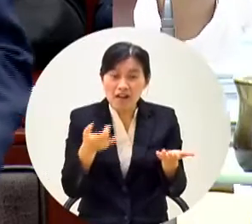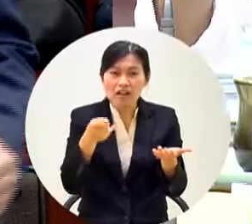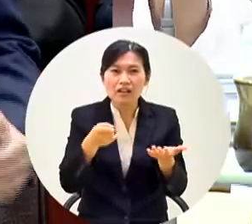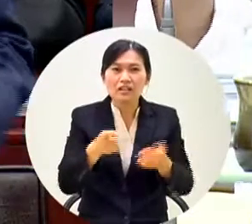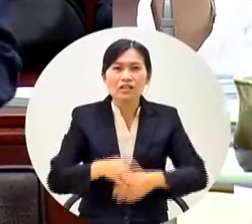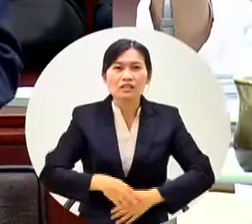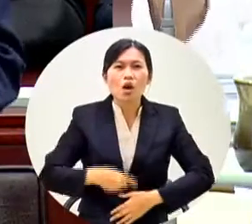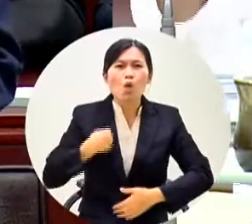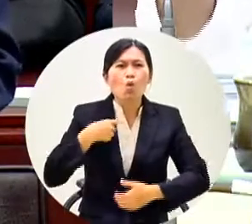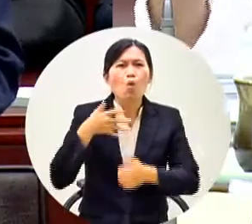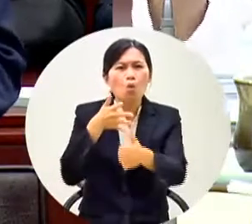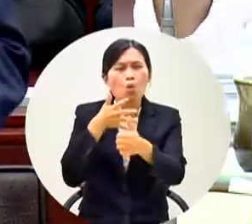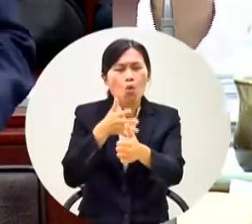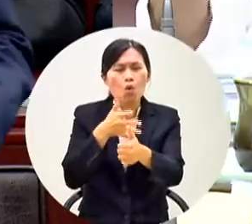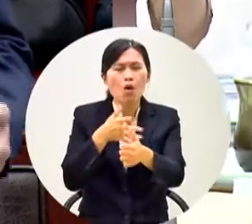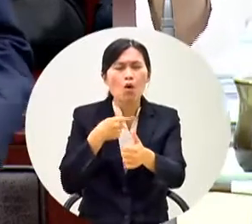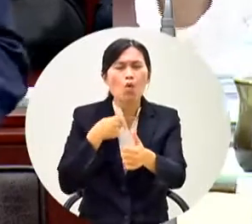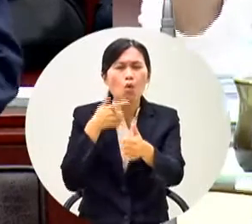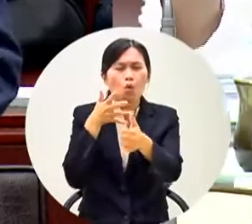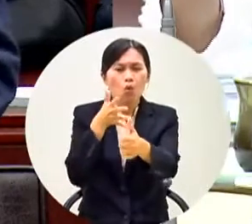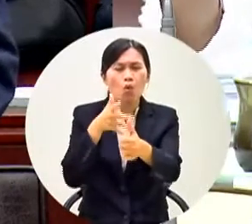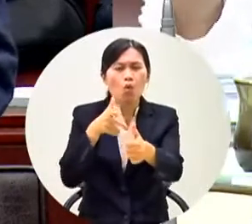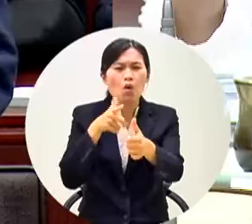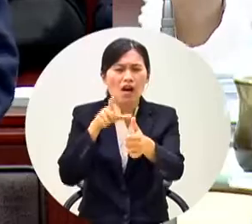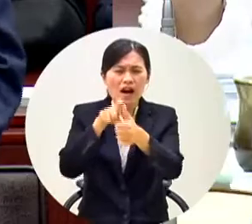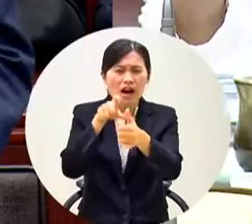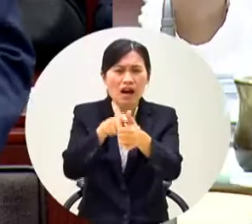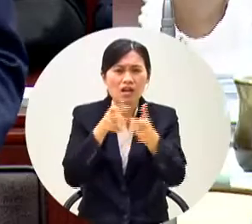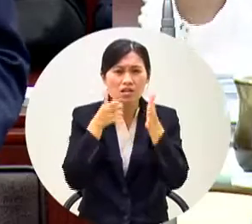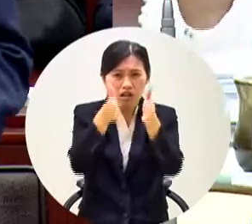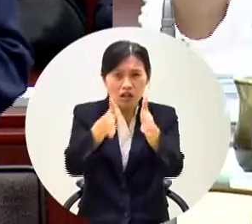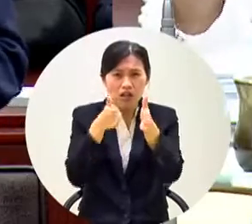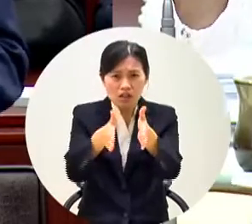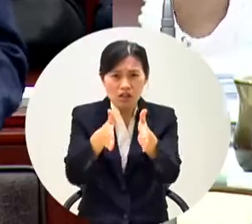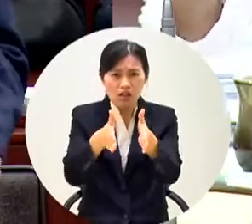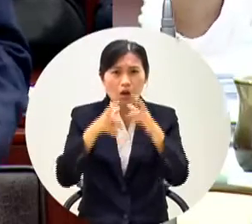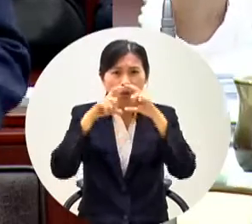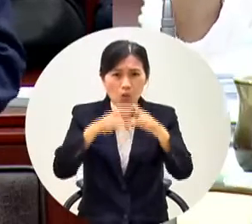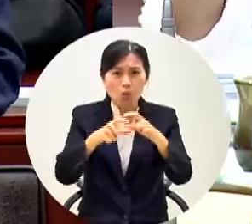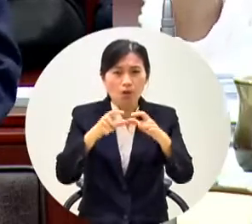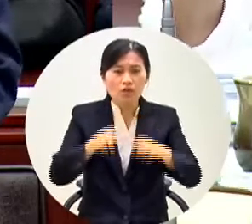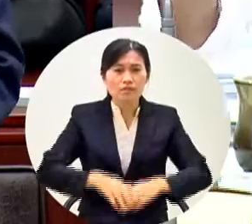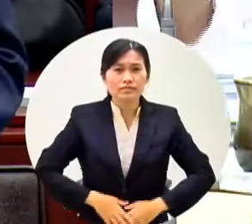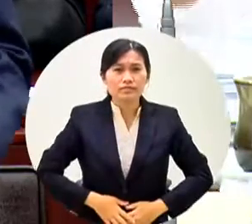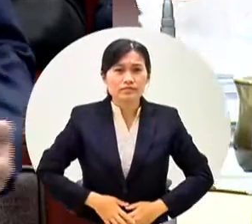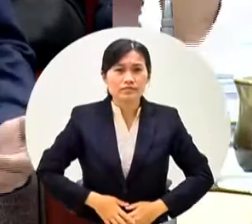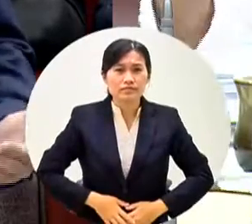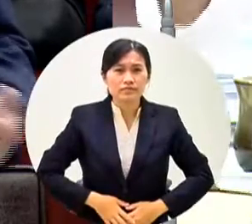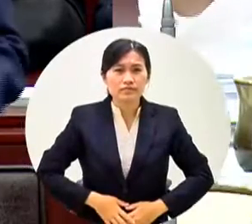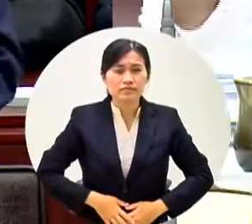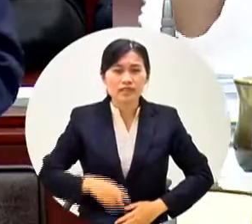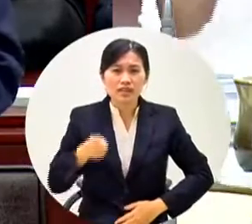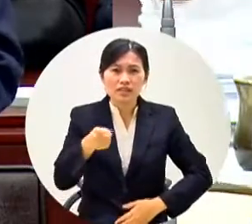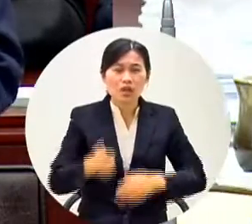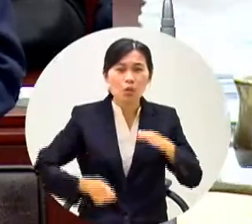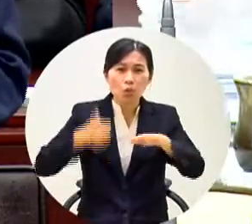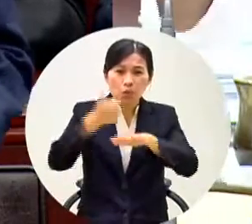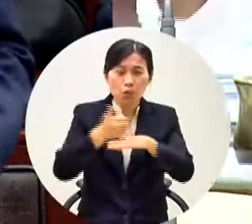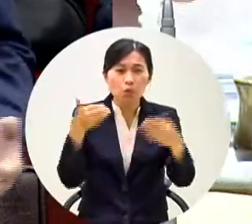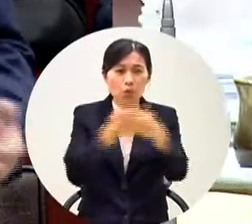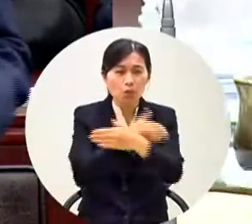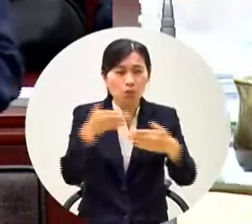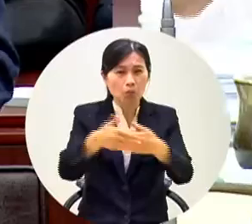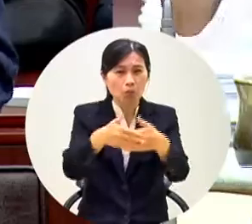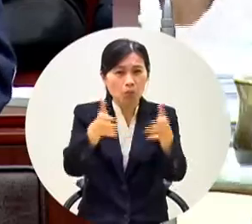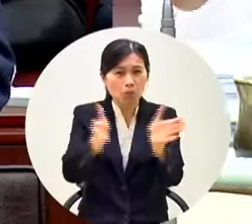質詢的議題他會長專業一點我希望議員跟我們一樣大家稍微輕鬆一點